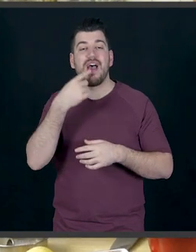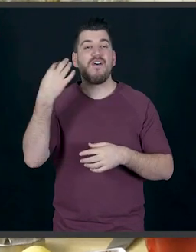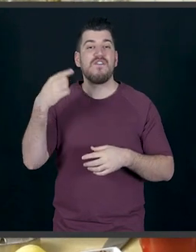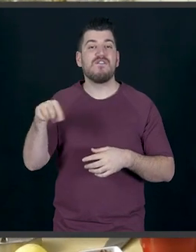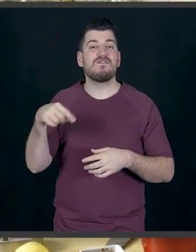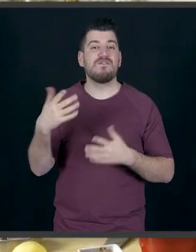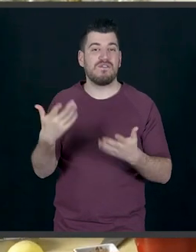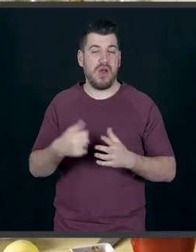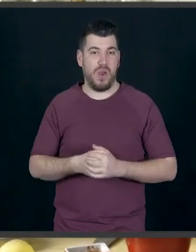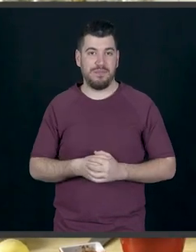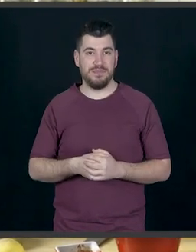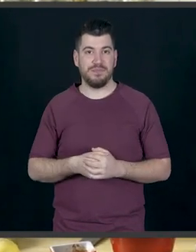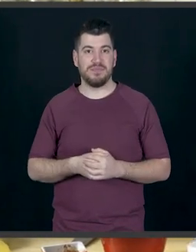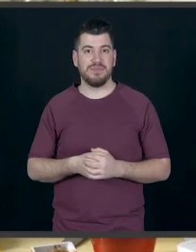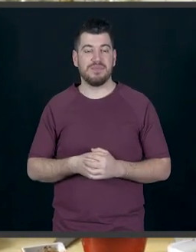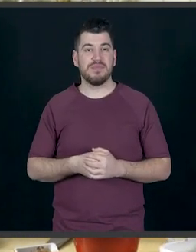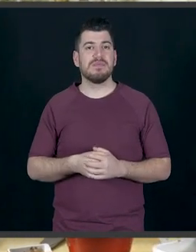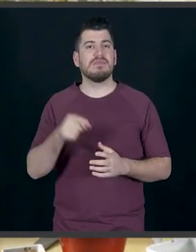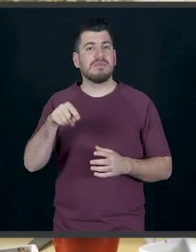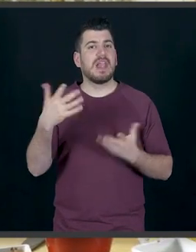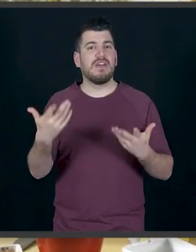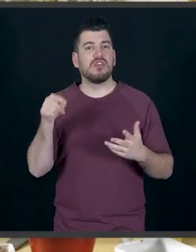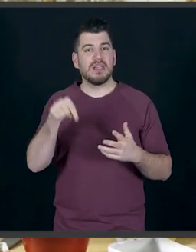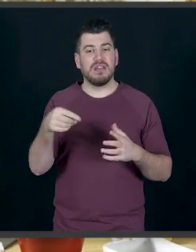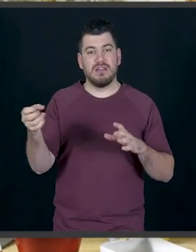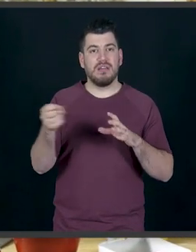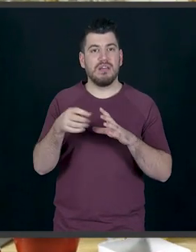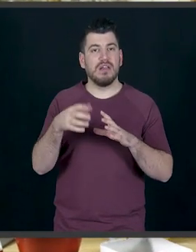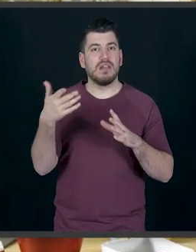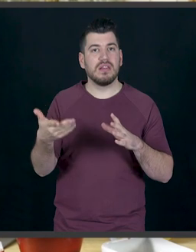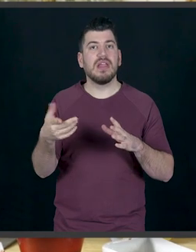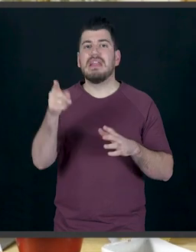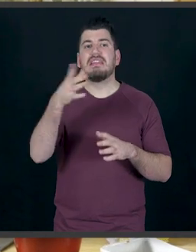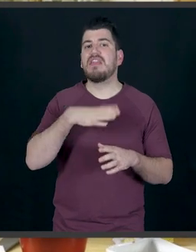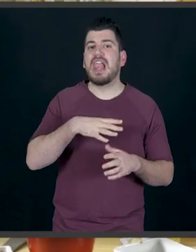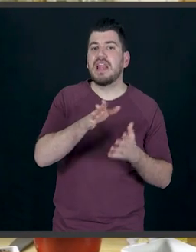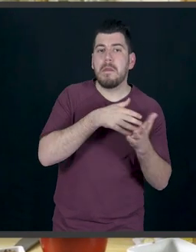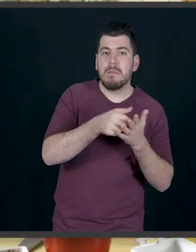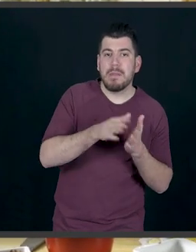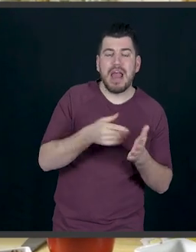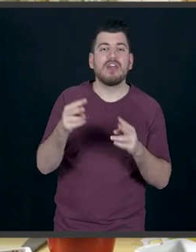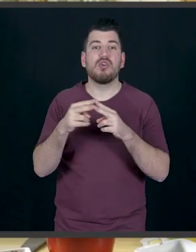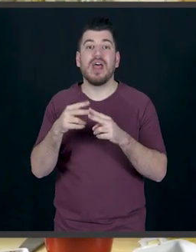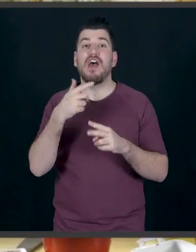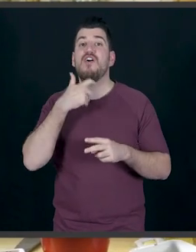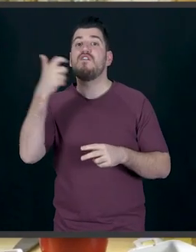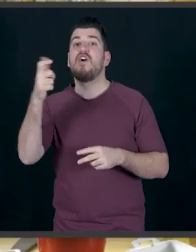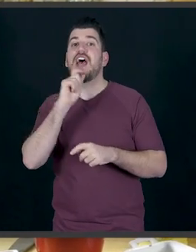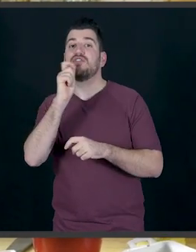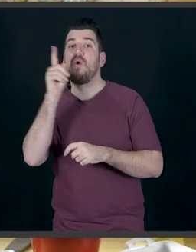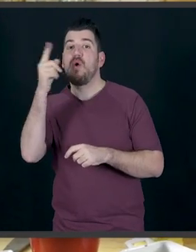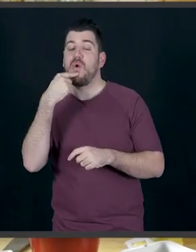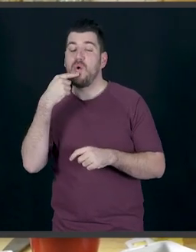αγαπητέ φίλε σκηνωθέτη Λάκη. Τι από τα δύο θες να σου βάλω στο ντόνατ σου γιατί αυτό θα το χαρίσω εσένα. Μαρμελάδα. Πες το πιο ωραία γιατί…